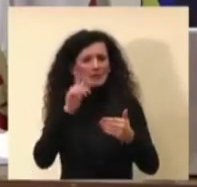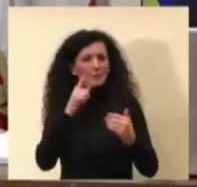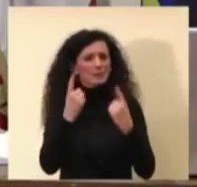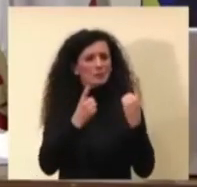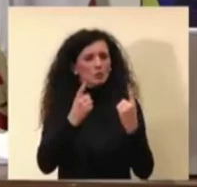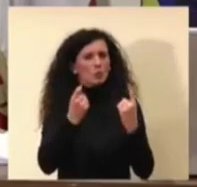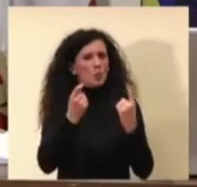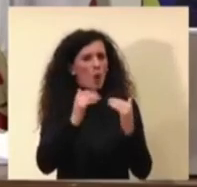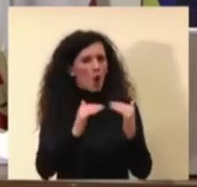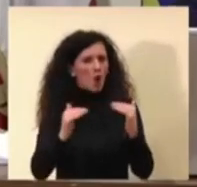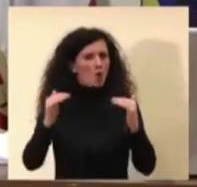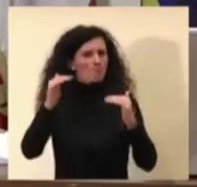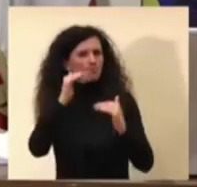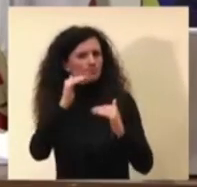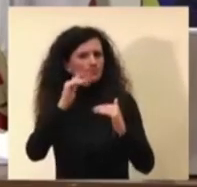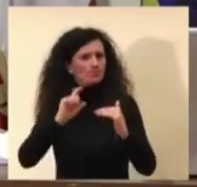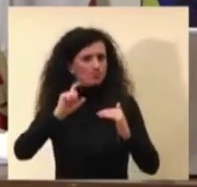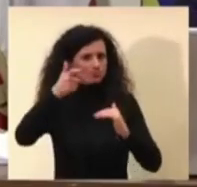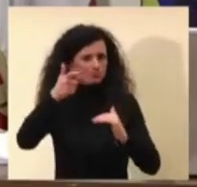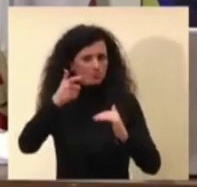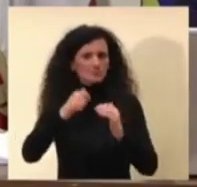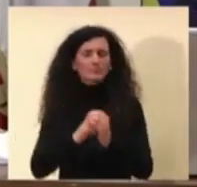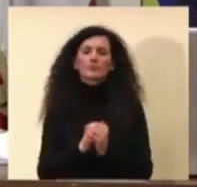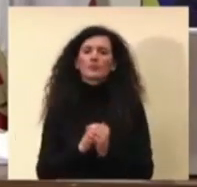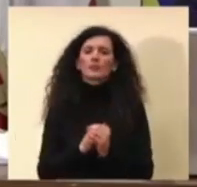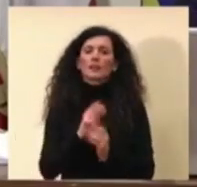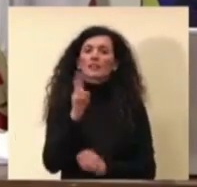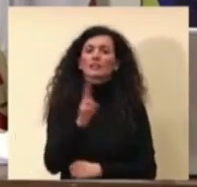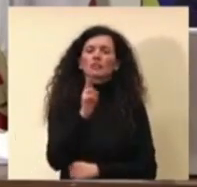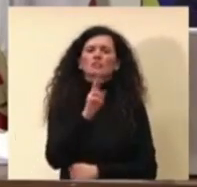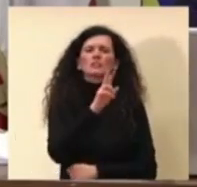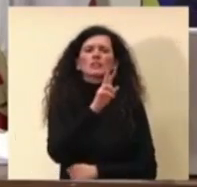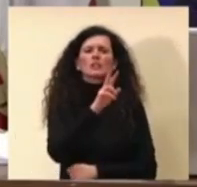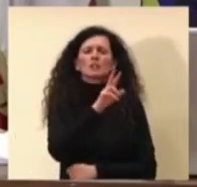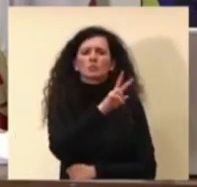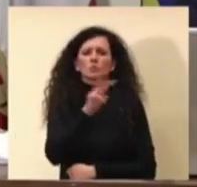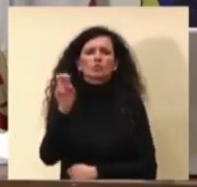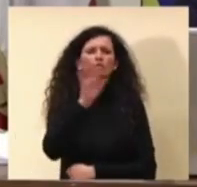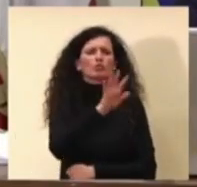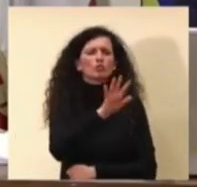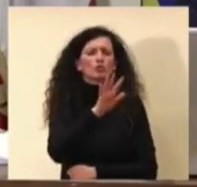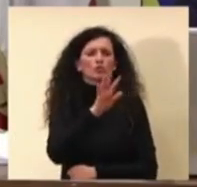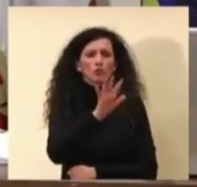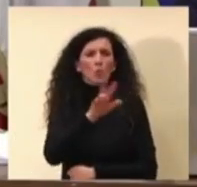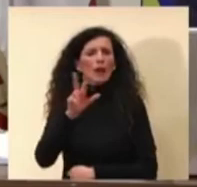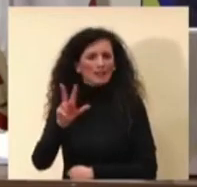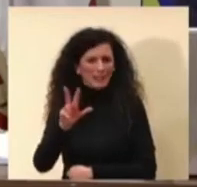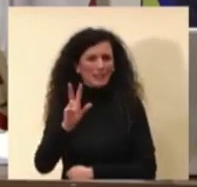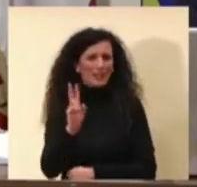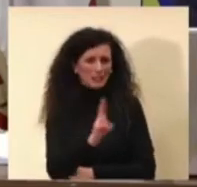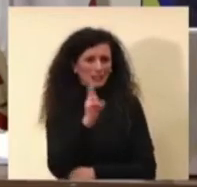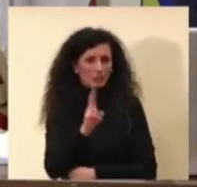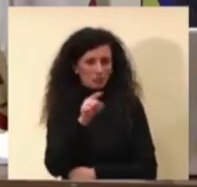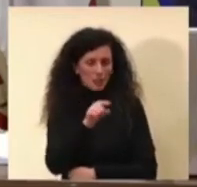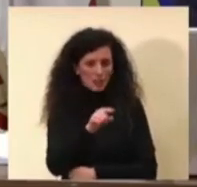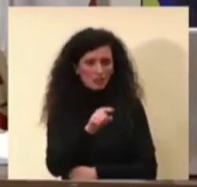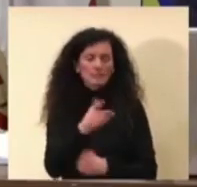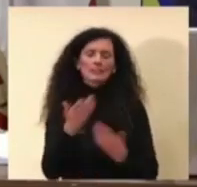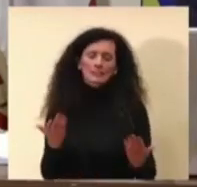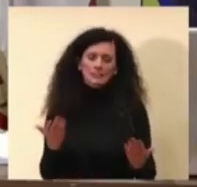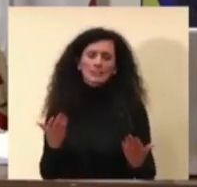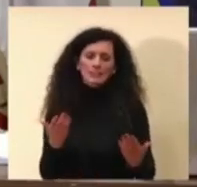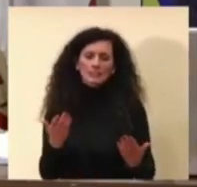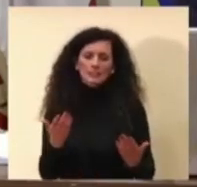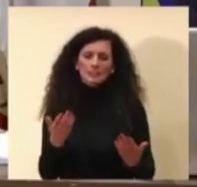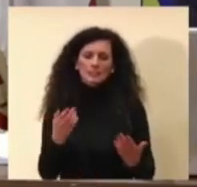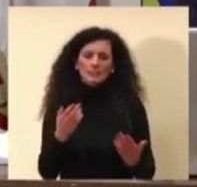Il numero di decessi è di 353, il che purtroppo ci conferma che